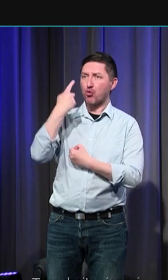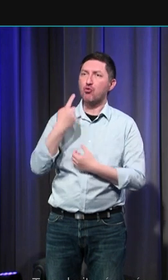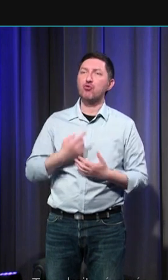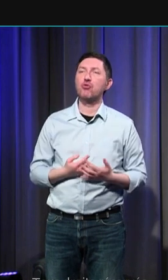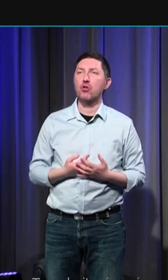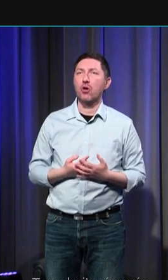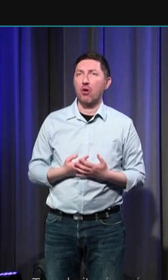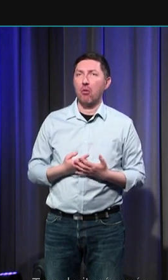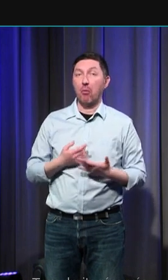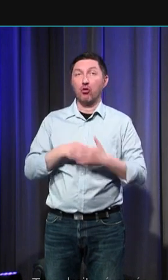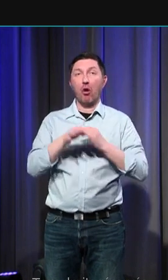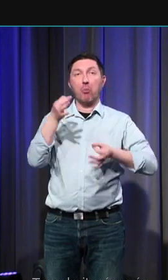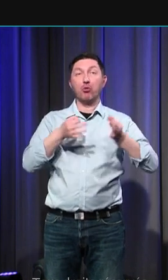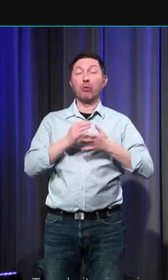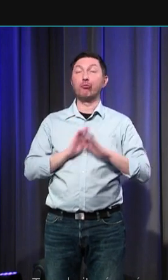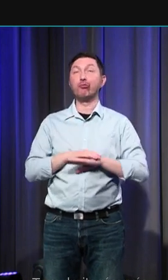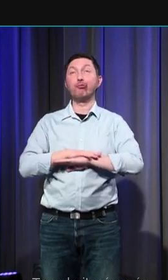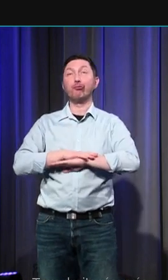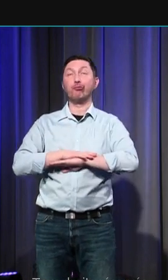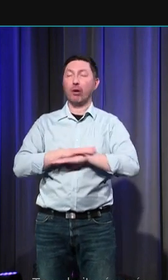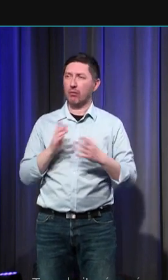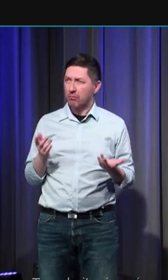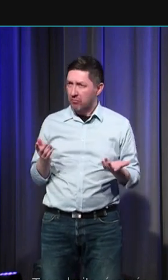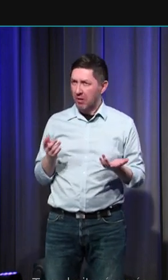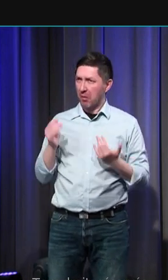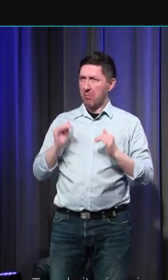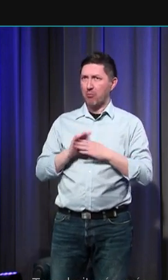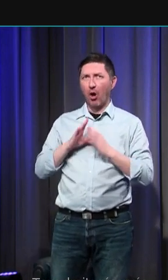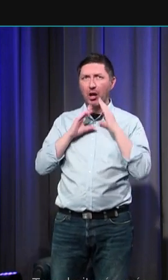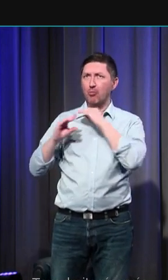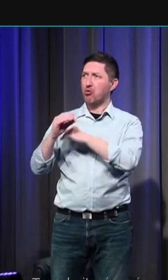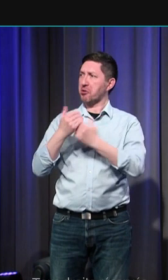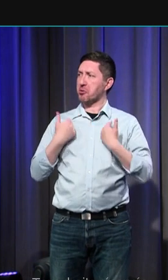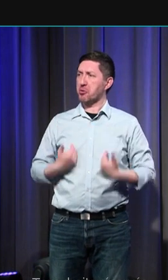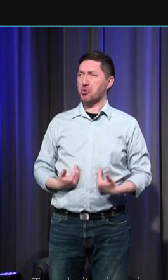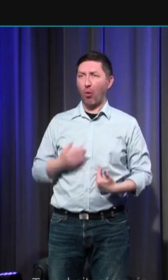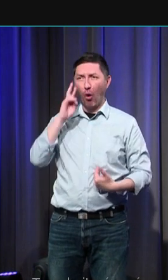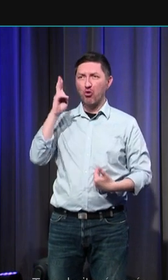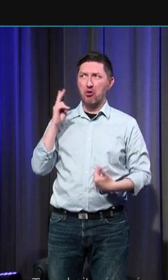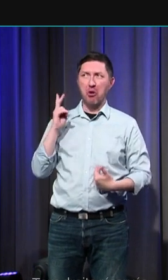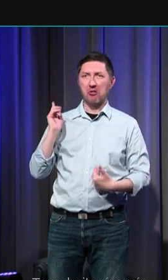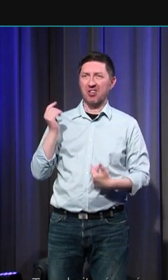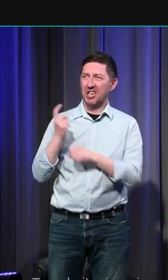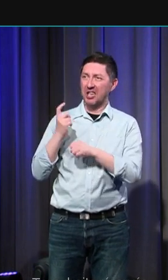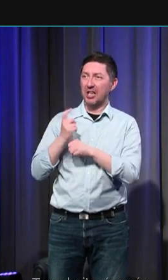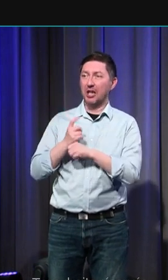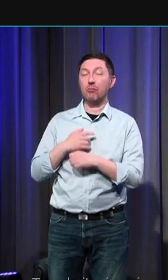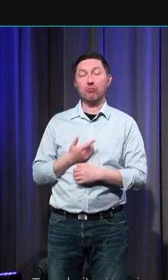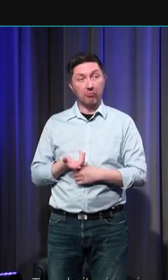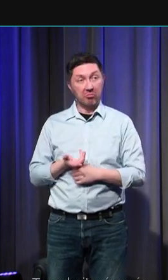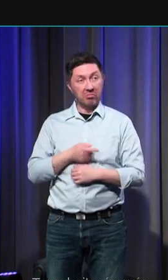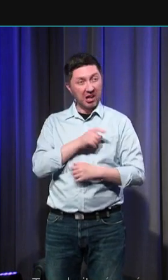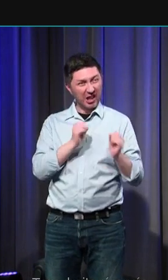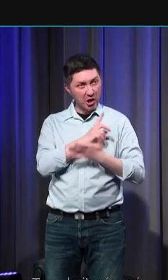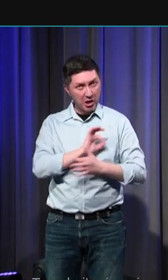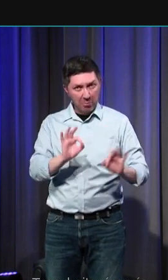-Âge et qui reste placide alors que sa réputation est mise en cause est déjà soupçonné d'être coupable et donc il y a